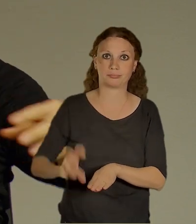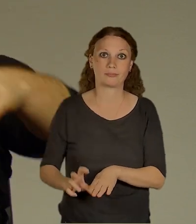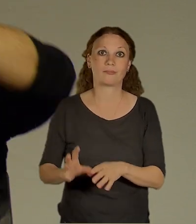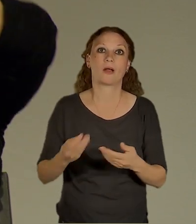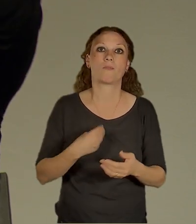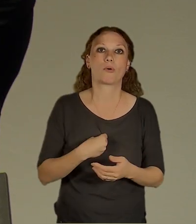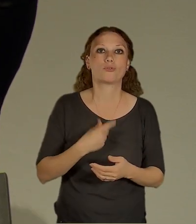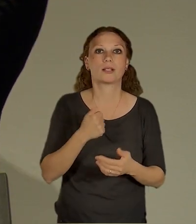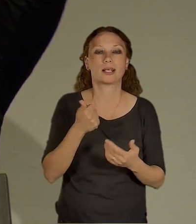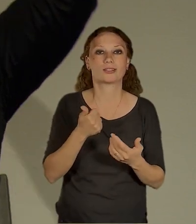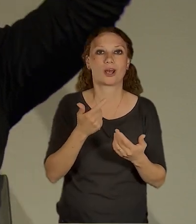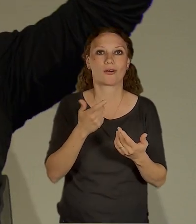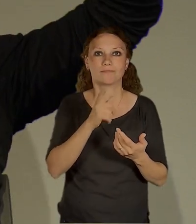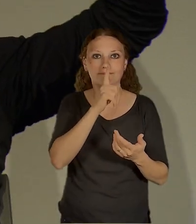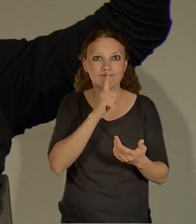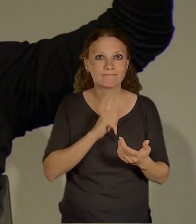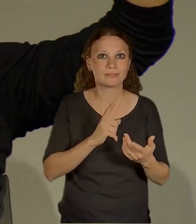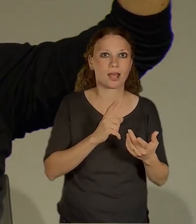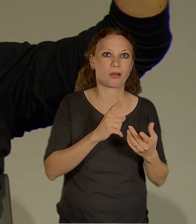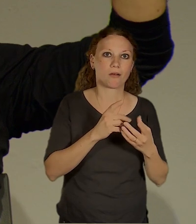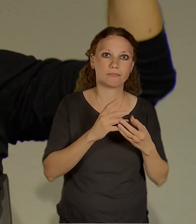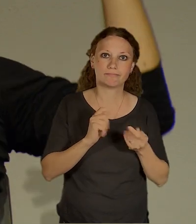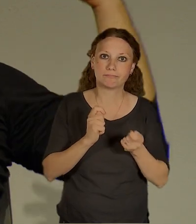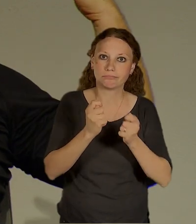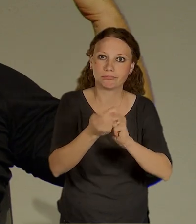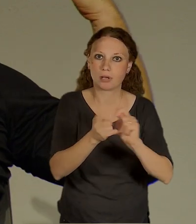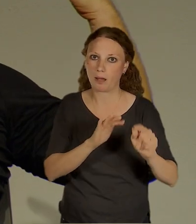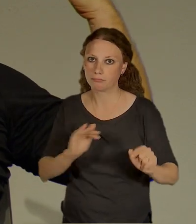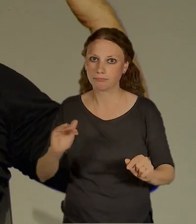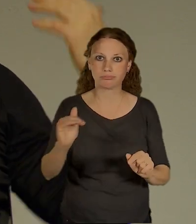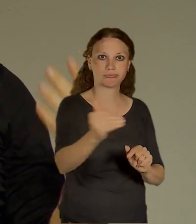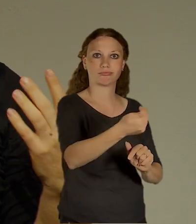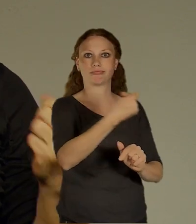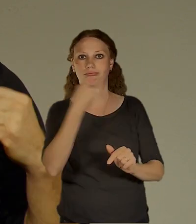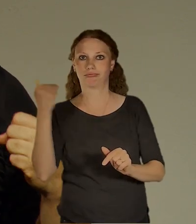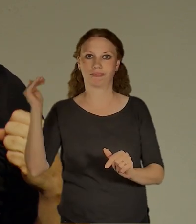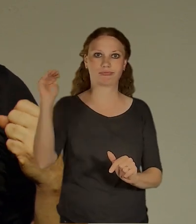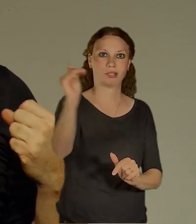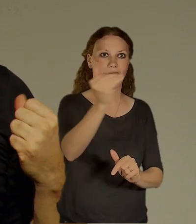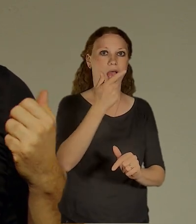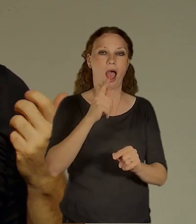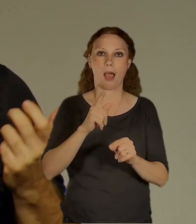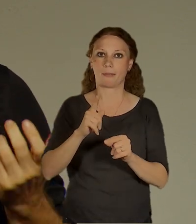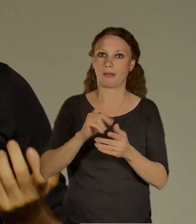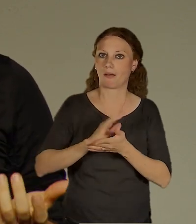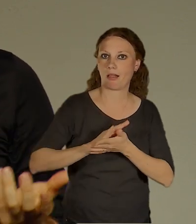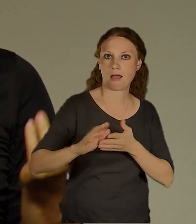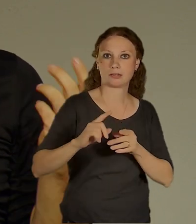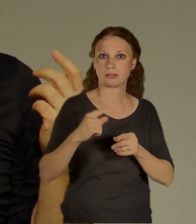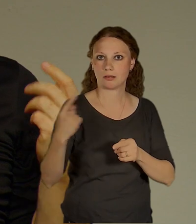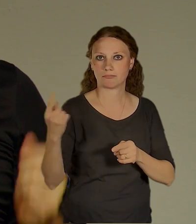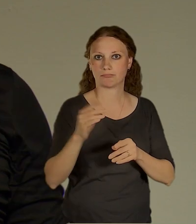rampa, nějaký koncept velkorysy, který by nevytvářel potřebu těchto technických opatření,